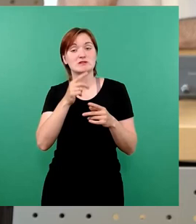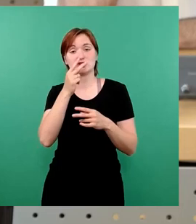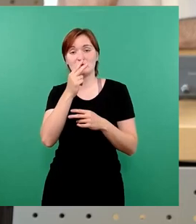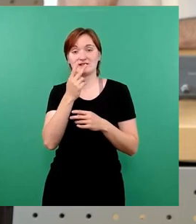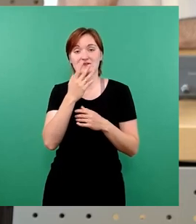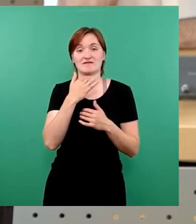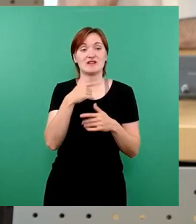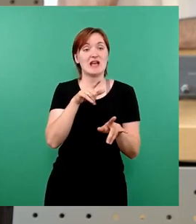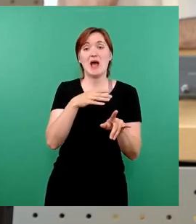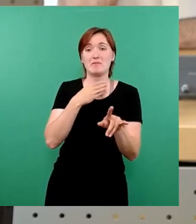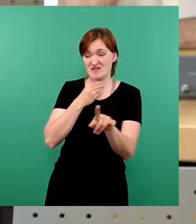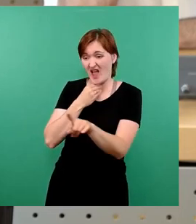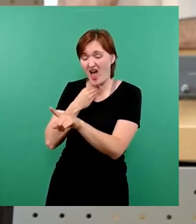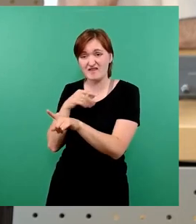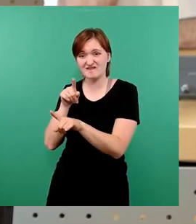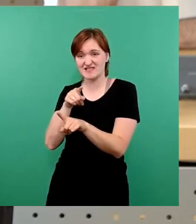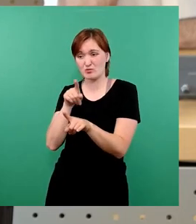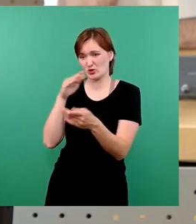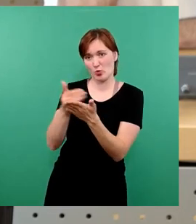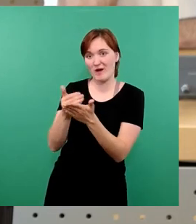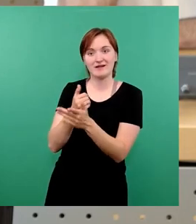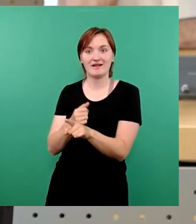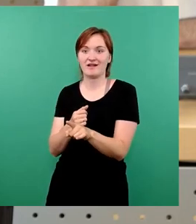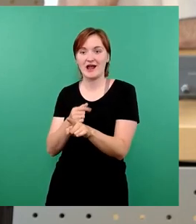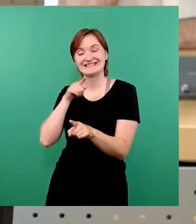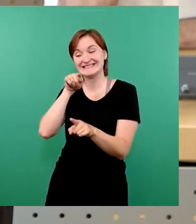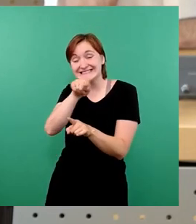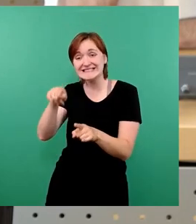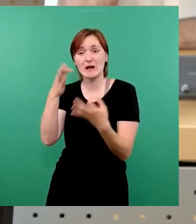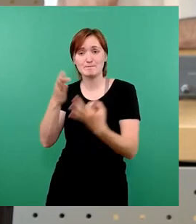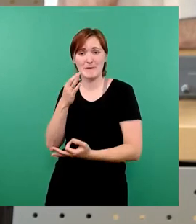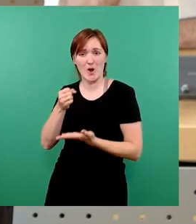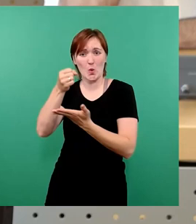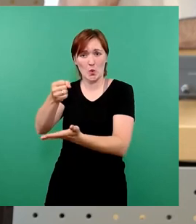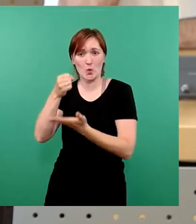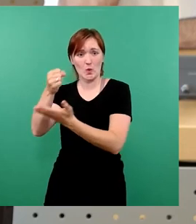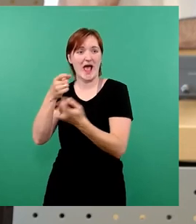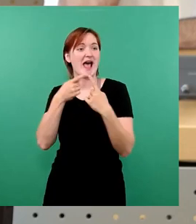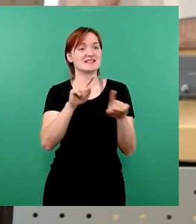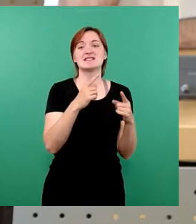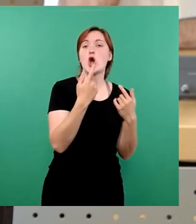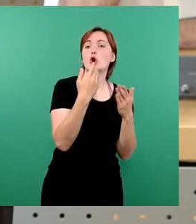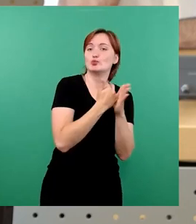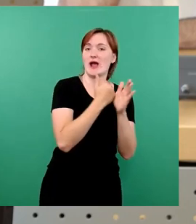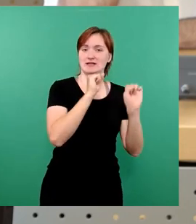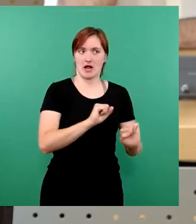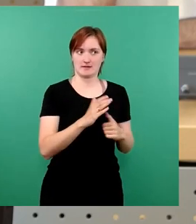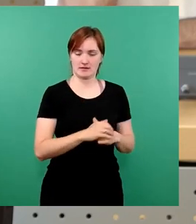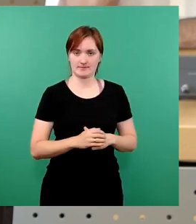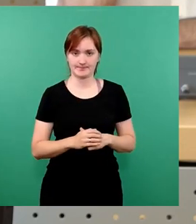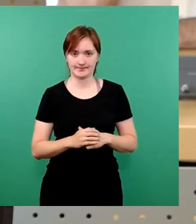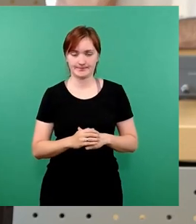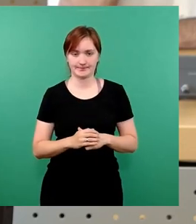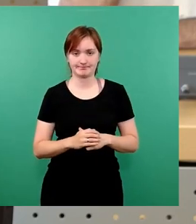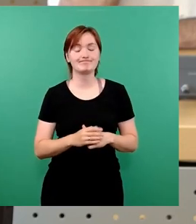Bedürftigsten gespart wird, weil die finanziellen Einnahmen, die sind an anderer Stelle zu tätigen. Sie haben